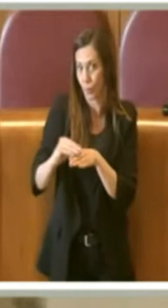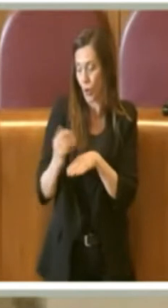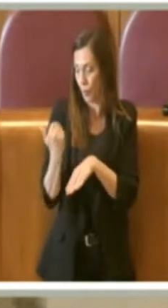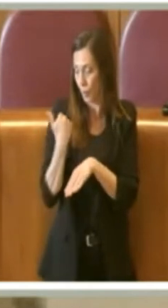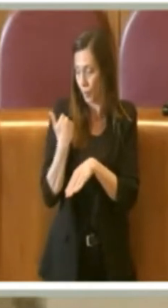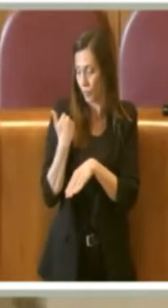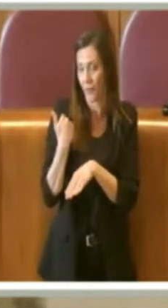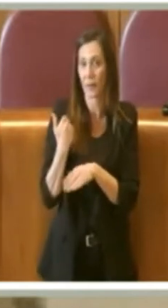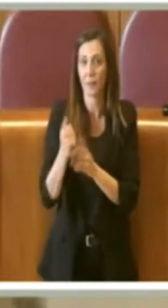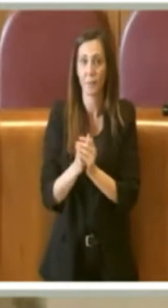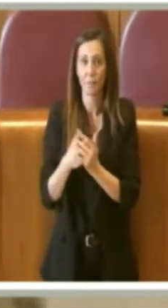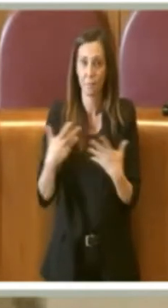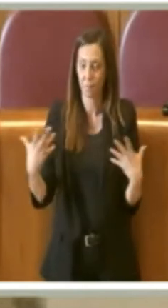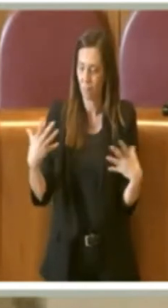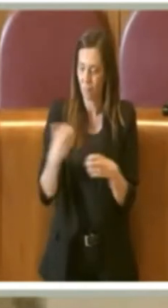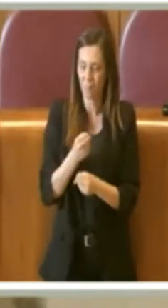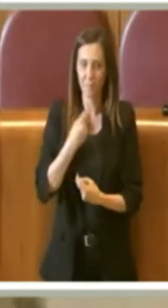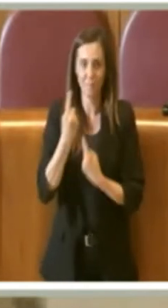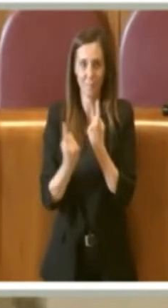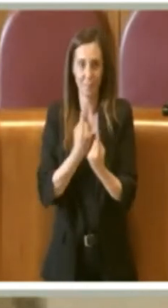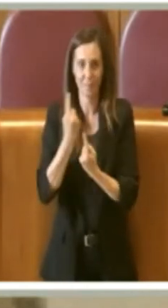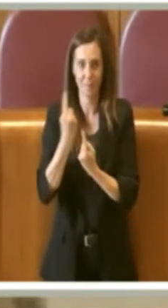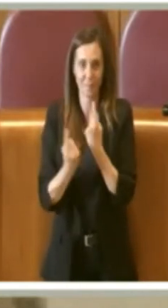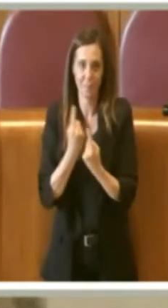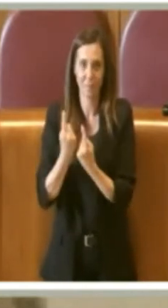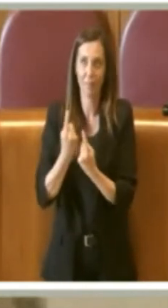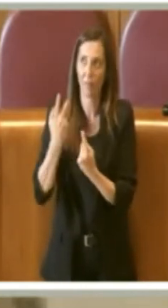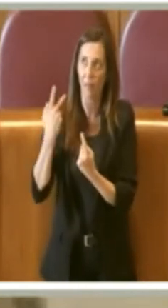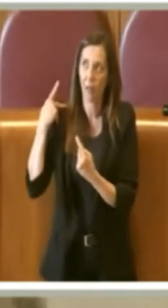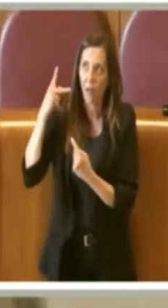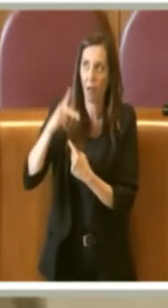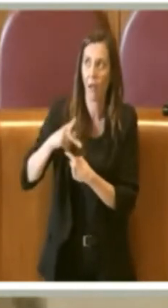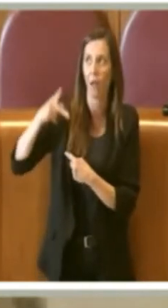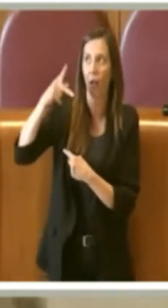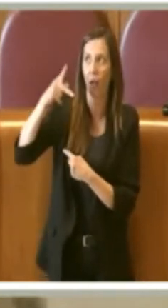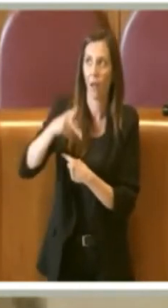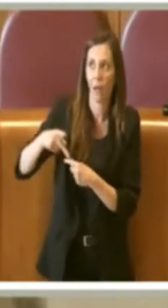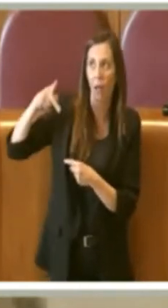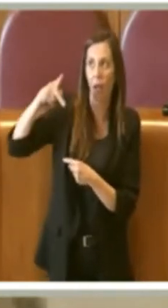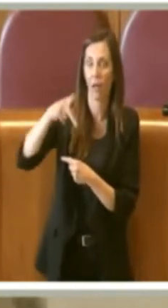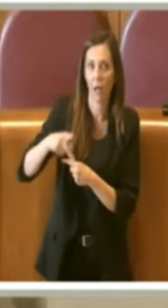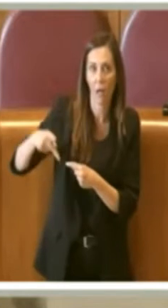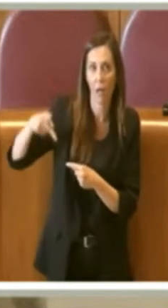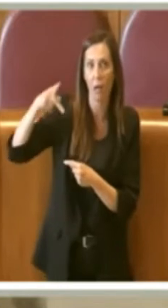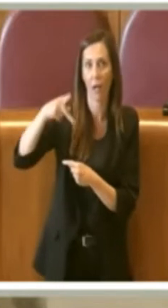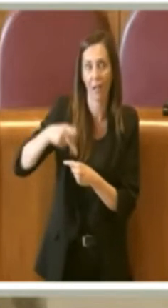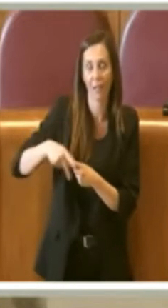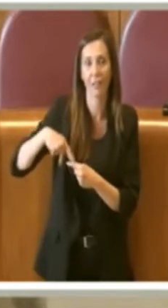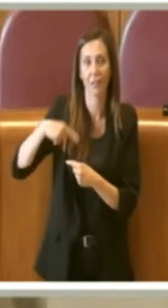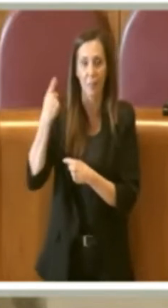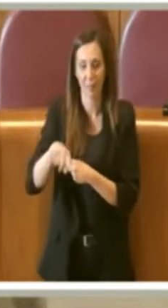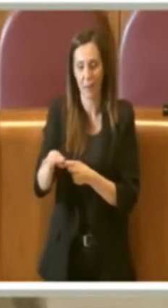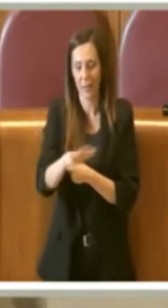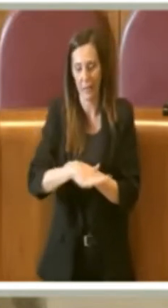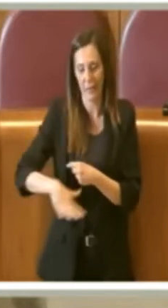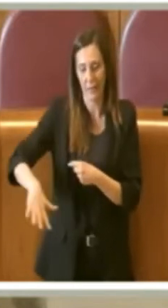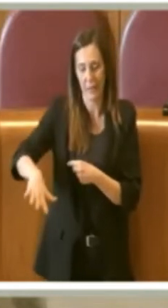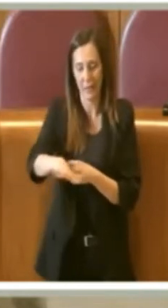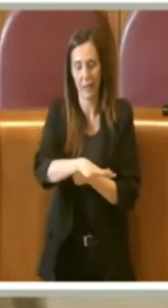Ora riassumo rapidamente la vicenda che è una vicenda annosa che si trascina da diversi anni, parliamo di un'area